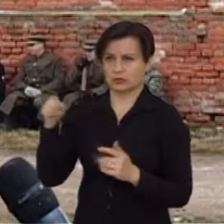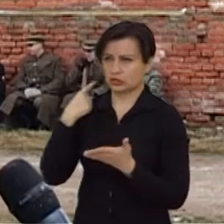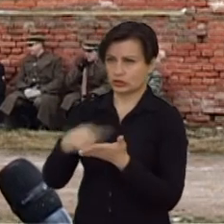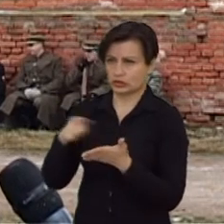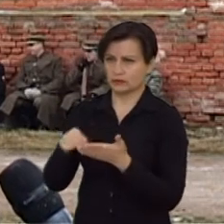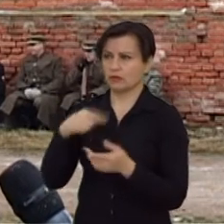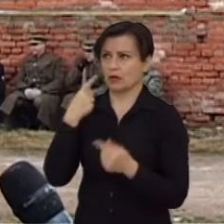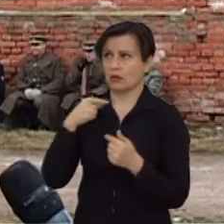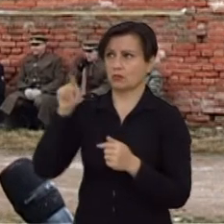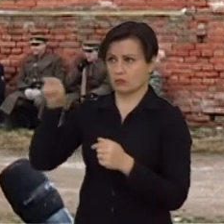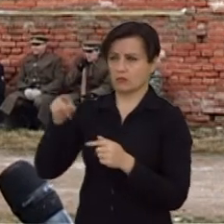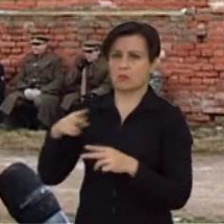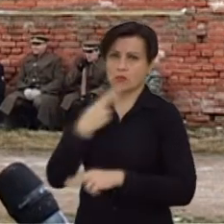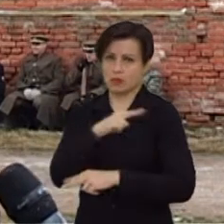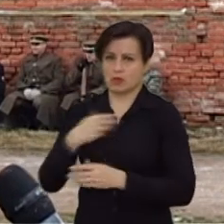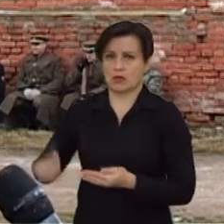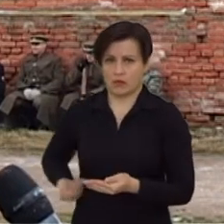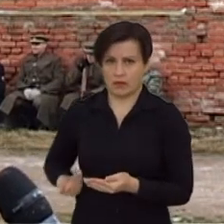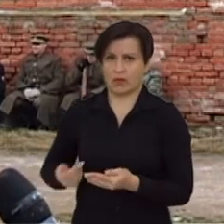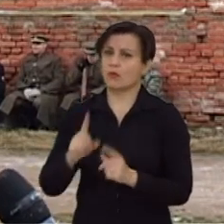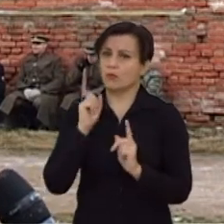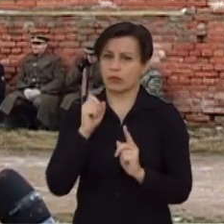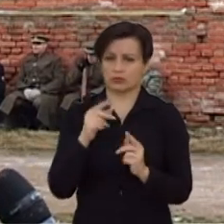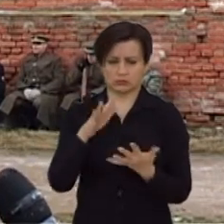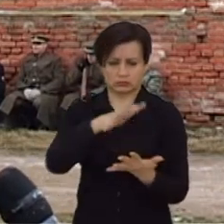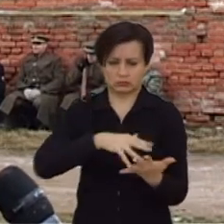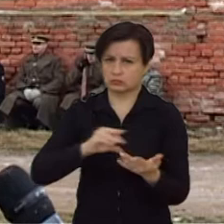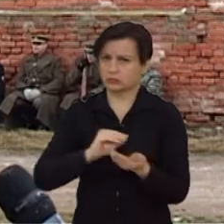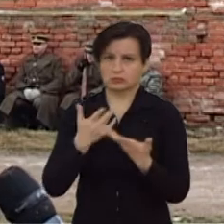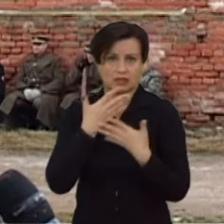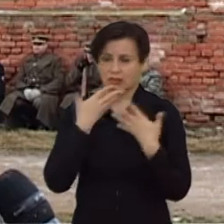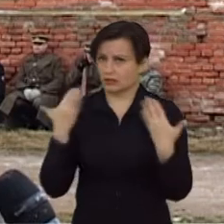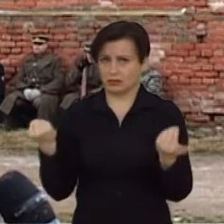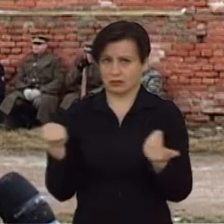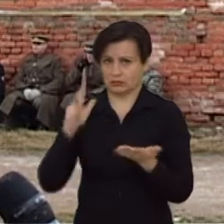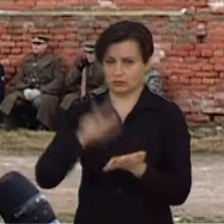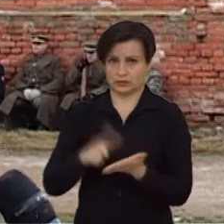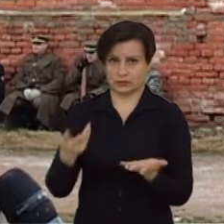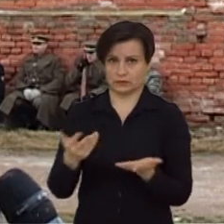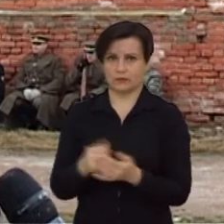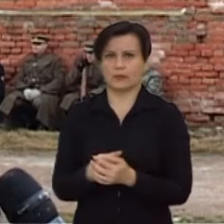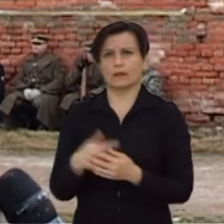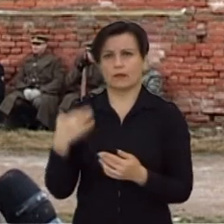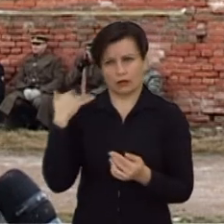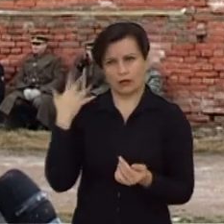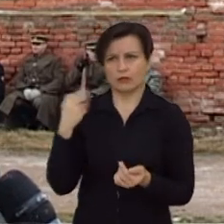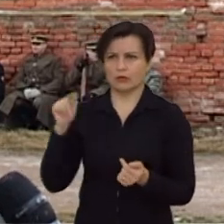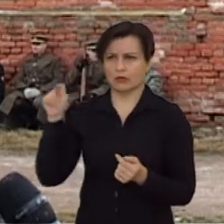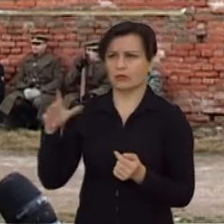kad čia partizanai, kurį laiką ir gyveno. Tačiau jokie kiti šaltiniai šito nepatvirtina. Grįčiausiai, kad visgi buvo čia